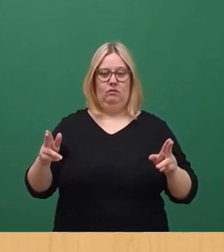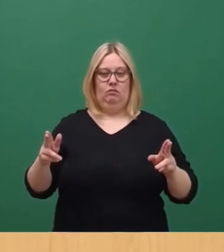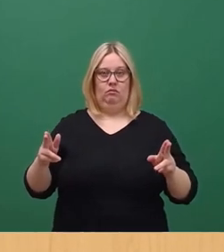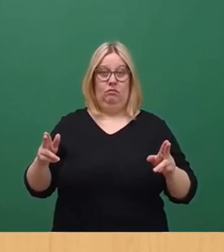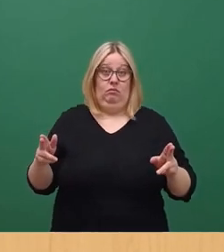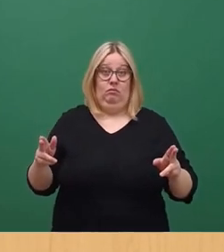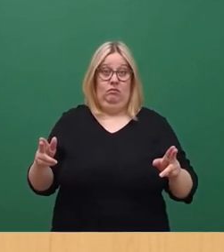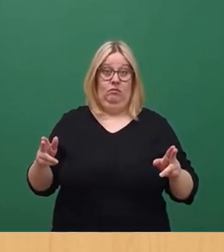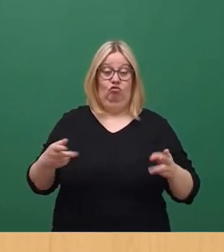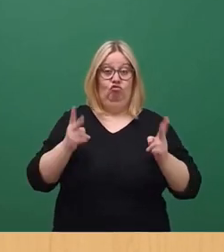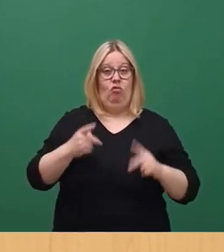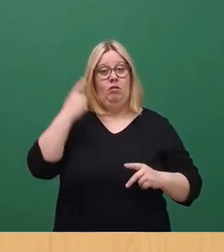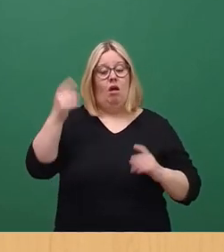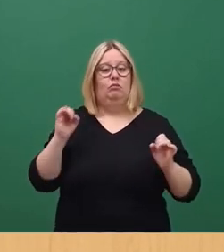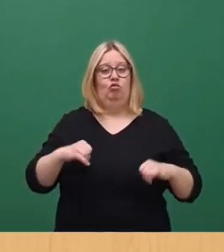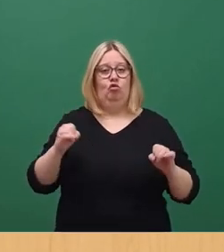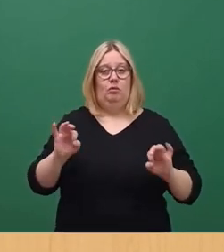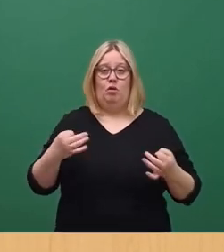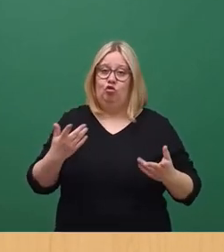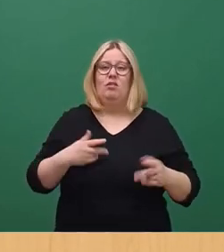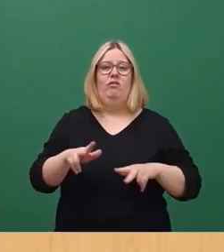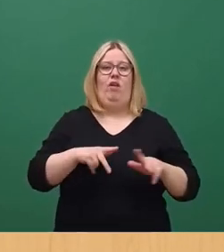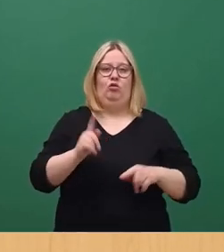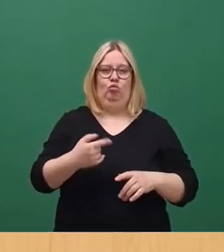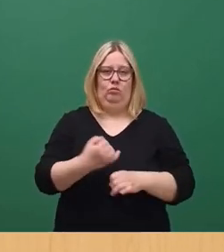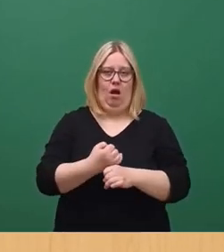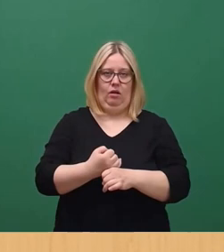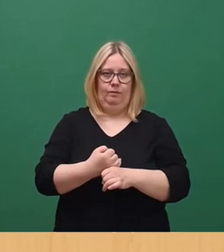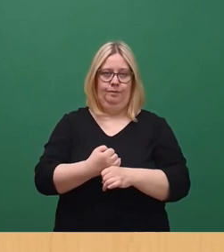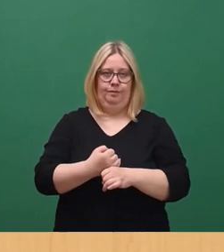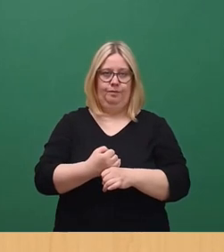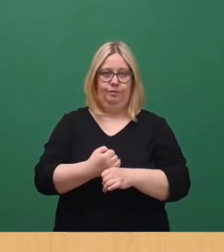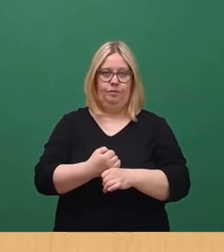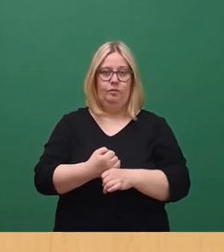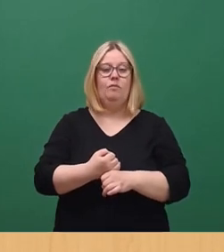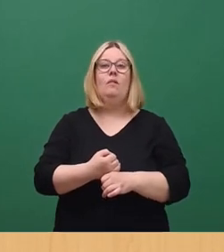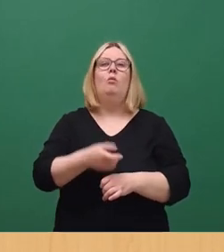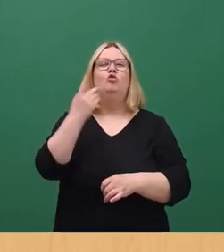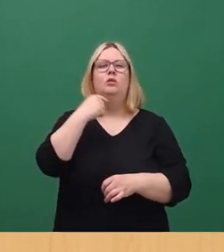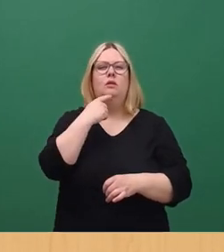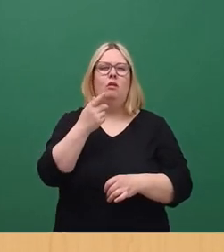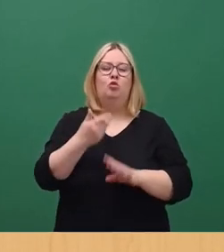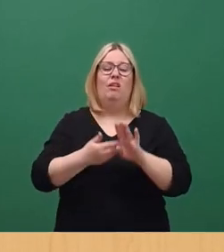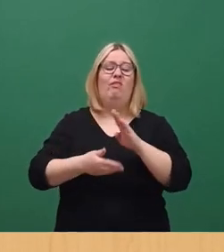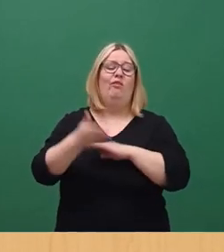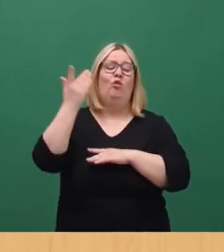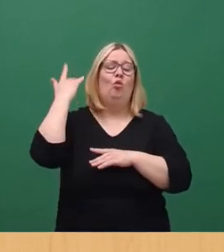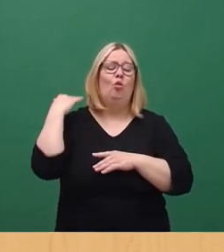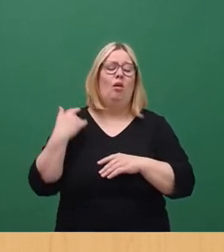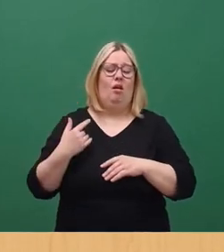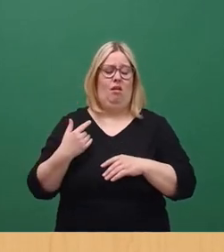Stadtratsbeschlusses bedarf. Ich darf aber daran erinnern, es gab bereits in den Vorjahren, bevor